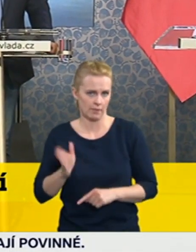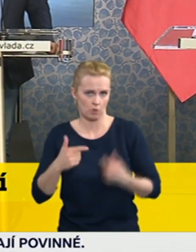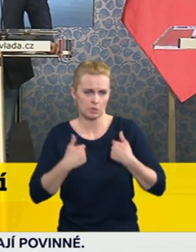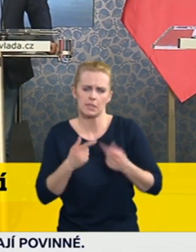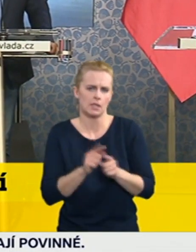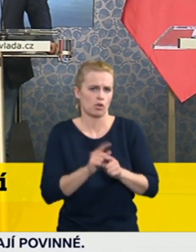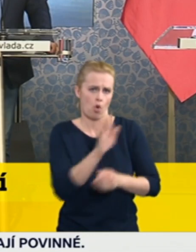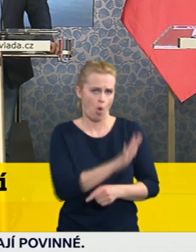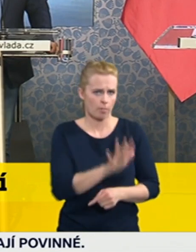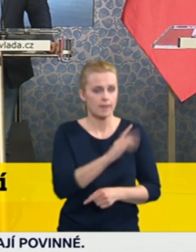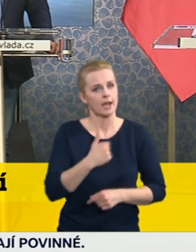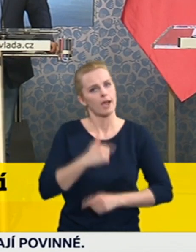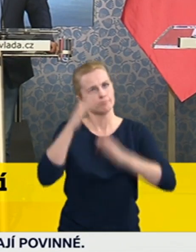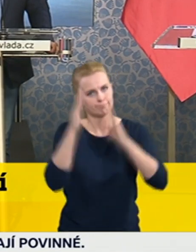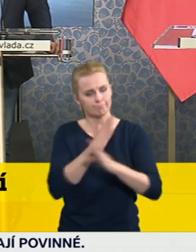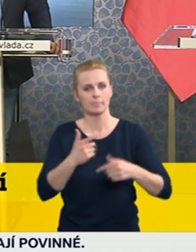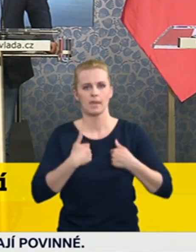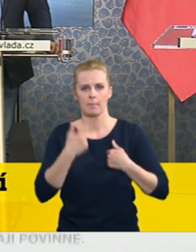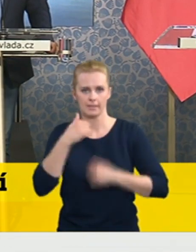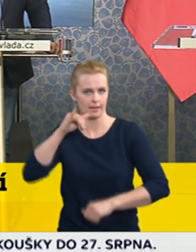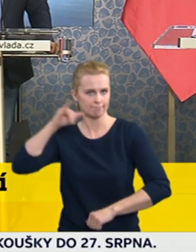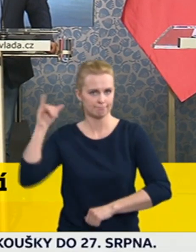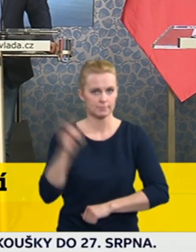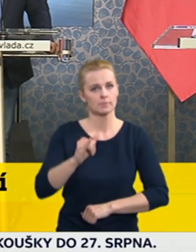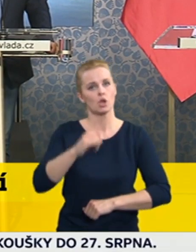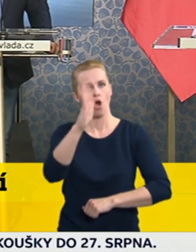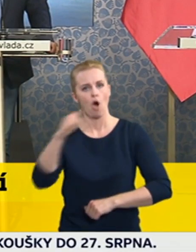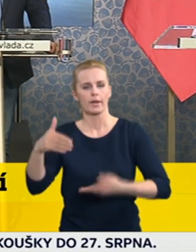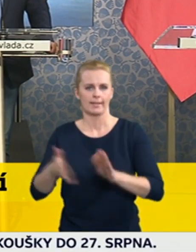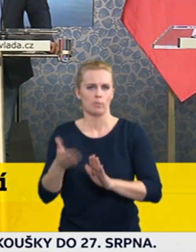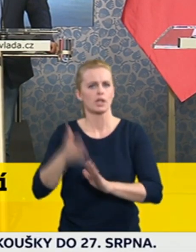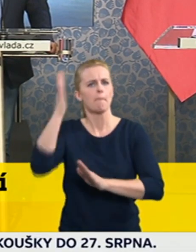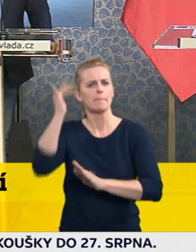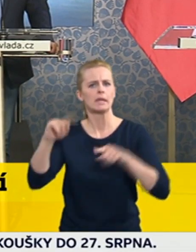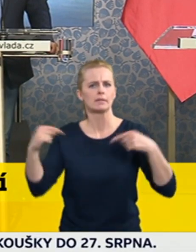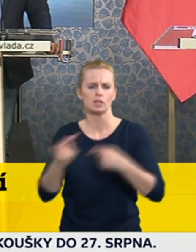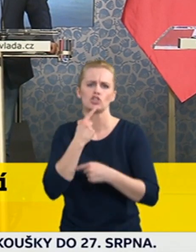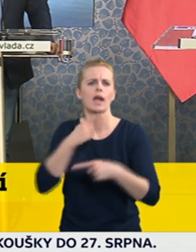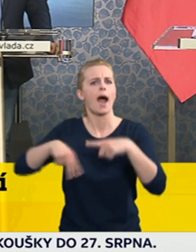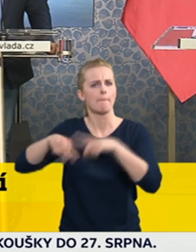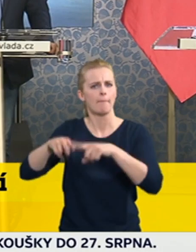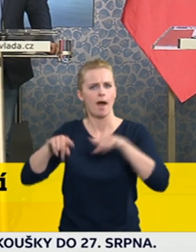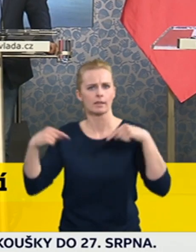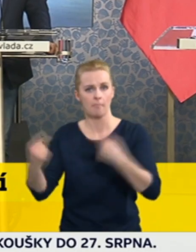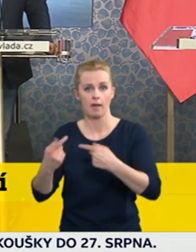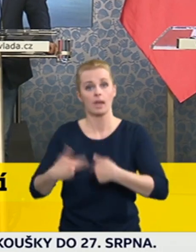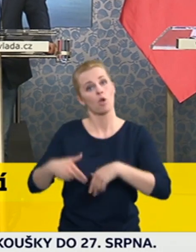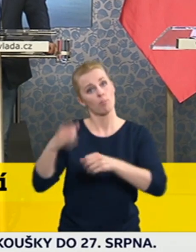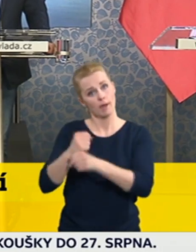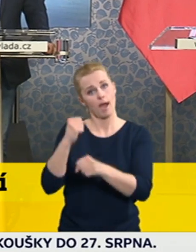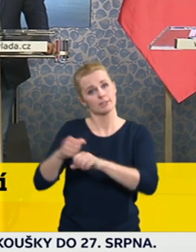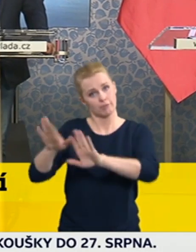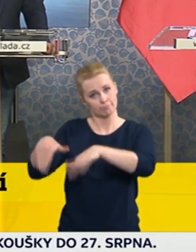bych chtěl jet nahory do apartmanu, třeba na home office, tak je to možné? Jak já to